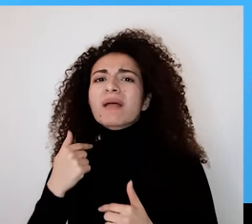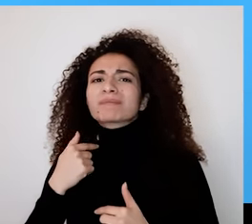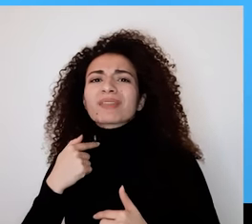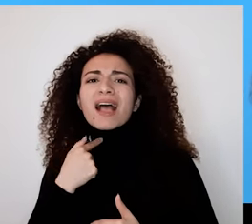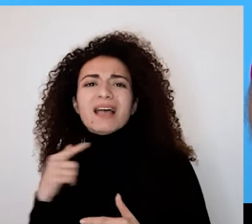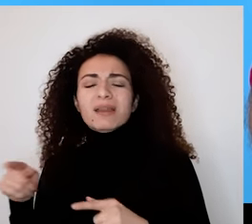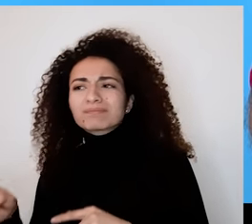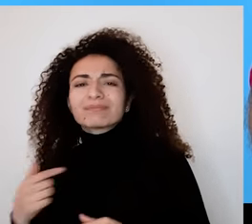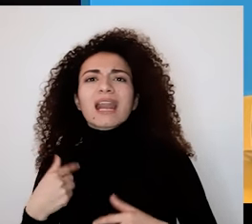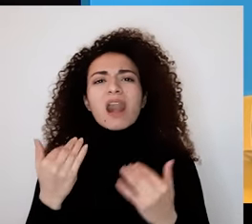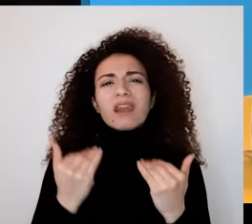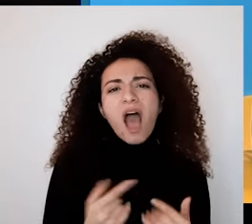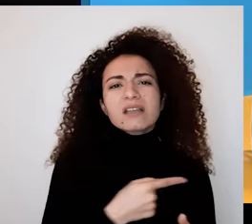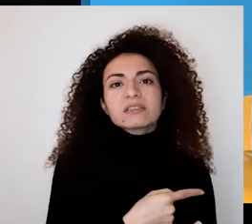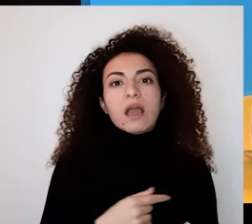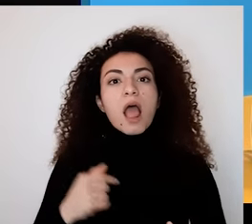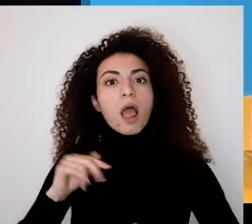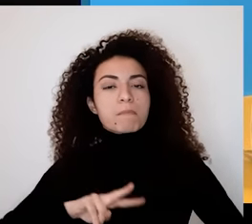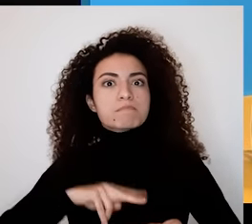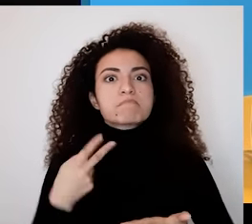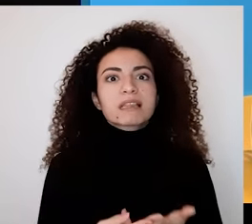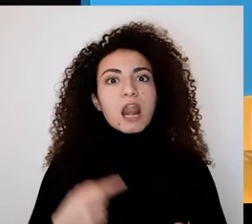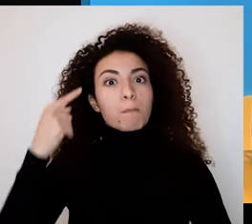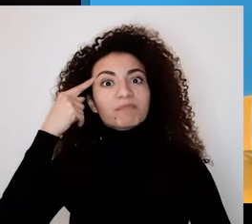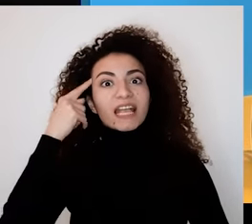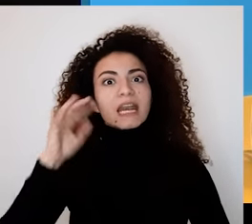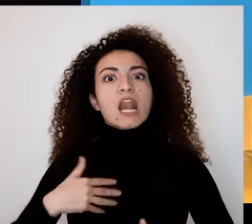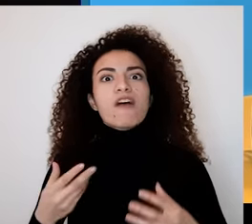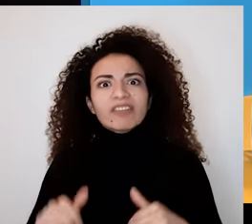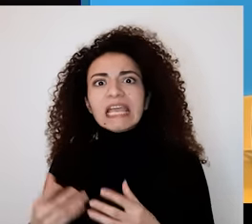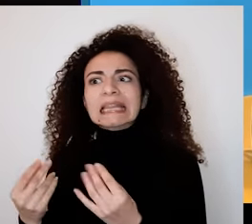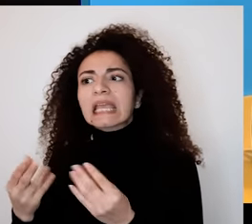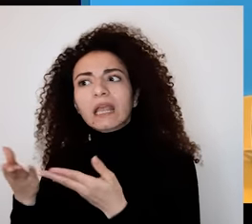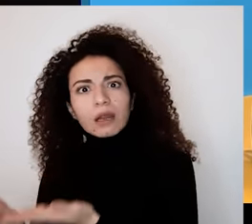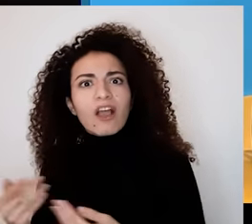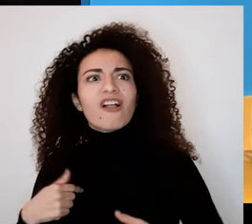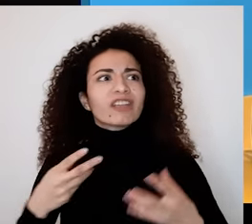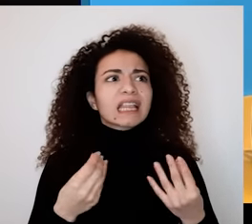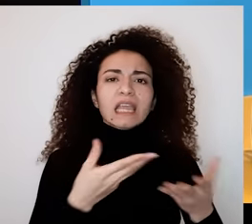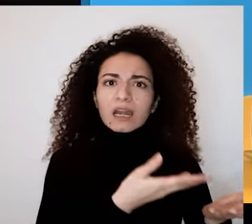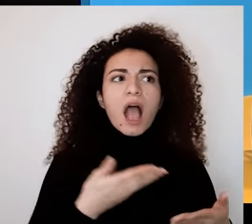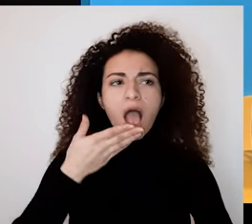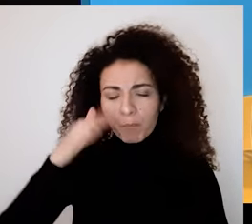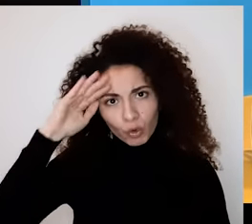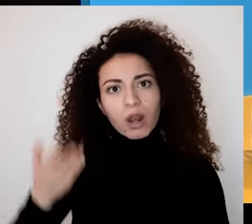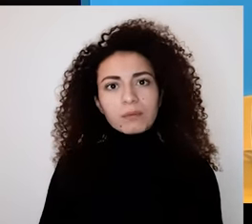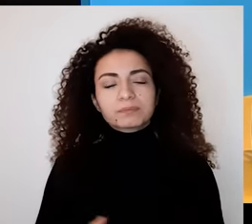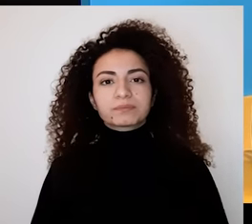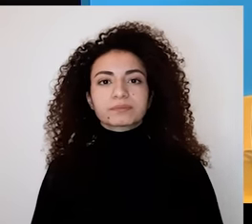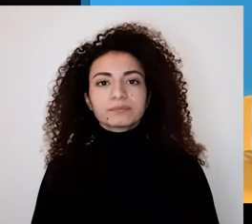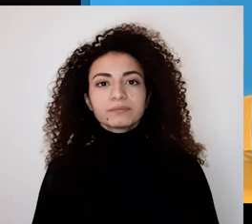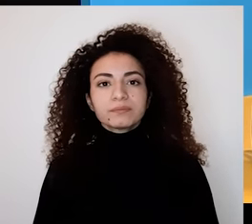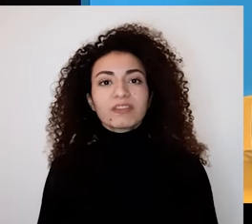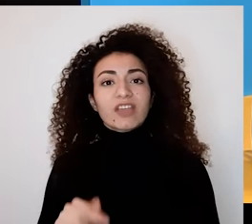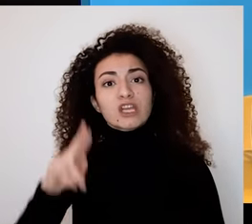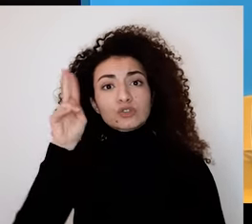الإشياء الجيدة اللي بملكها وانت مستعد تقوم باختبار موقف الإمتنين؟ المفتاحة ثلاث أسئلة شو